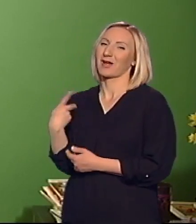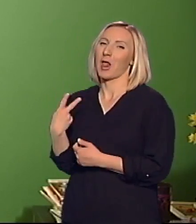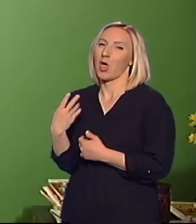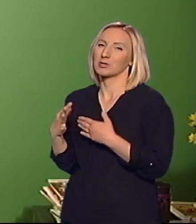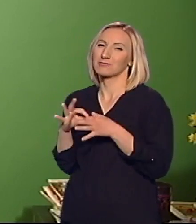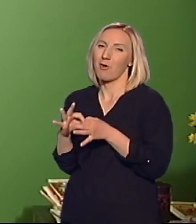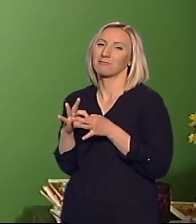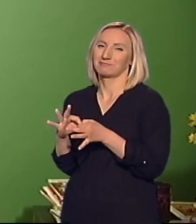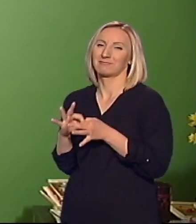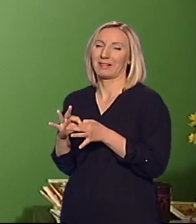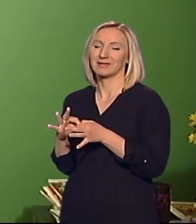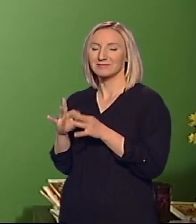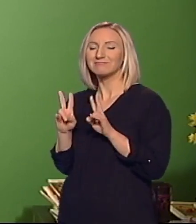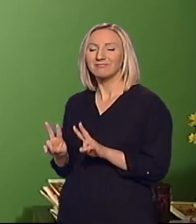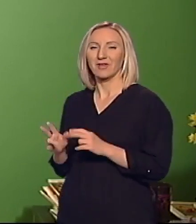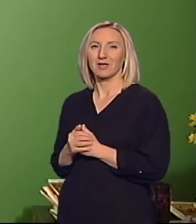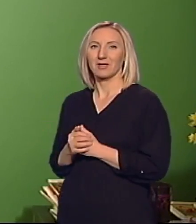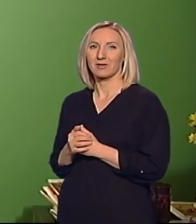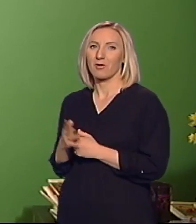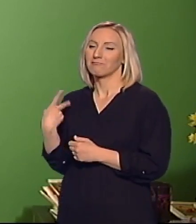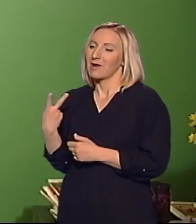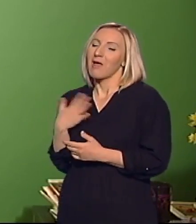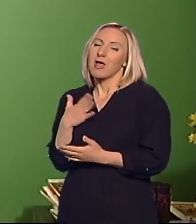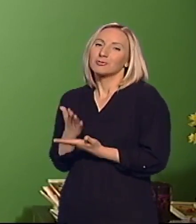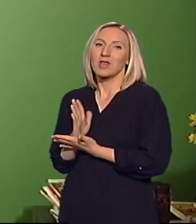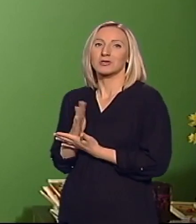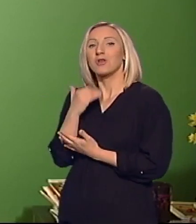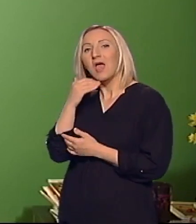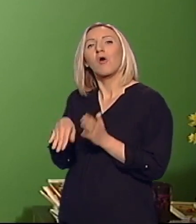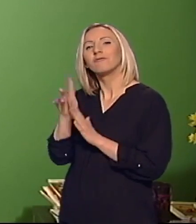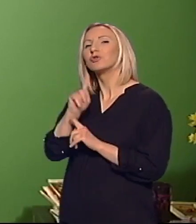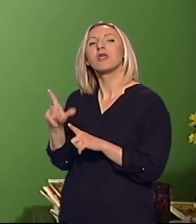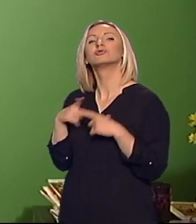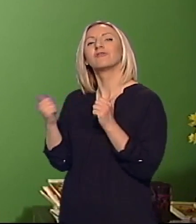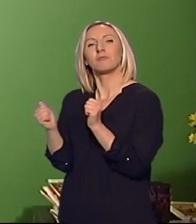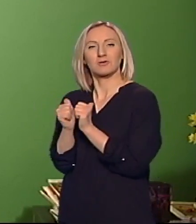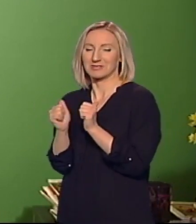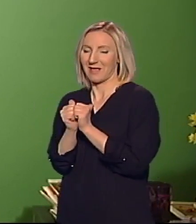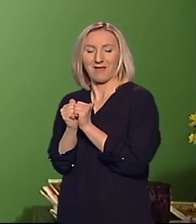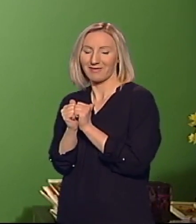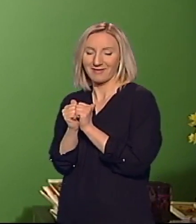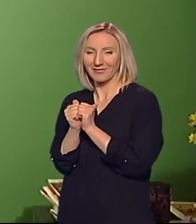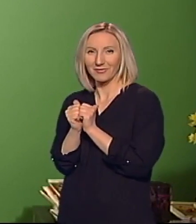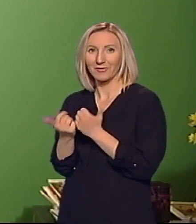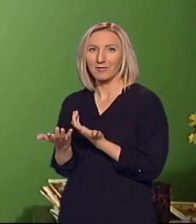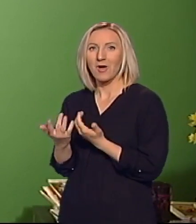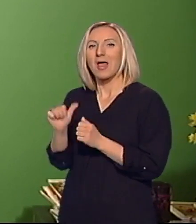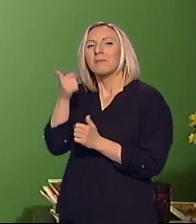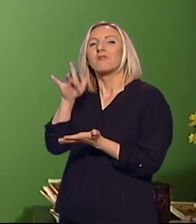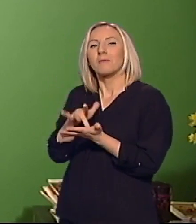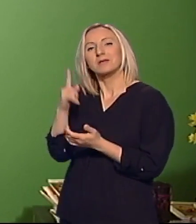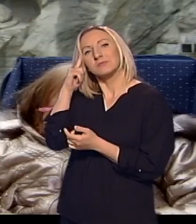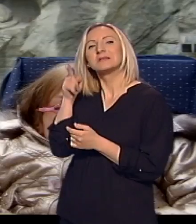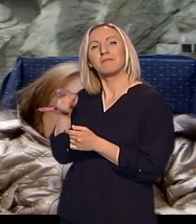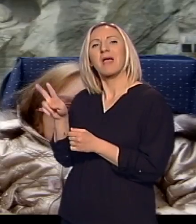stvarno, na neki naš svojstven način, iako više ne živimo zajedno, ali pre svega mislim da je jako